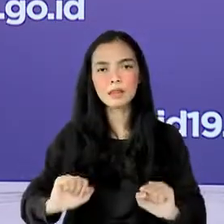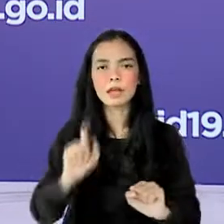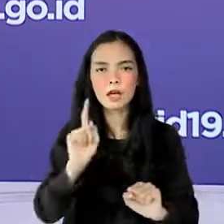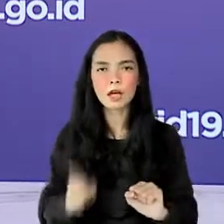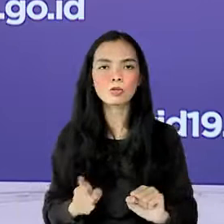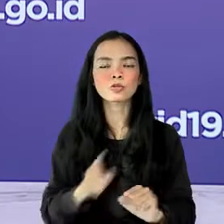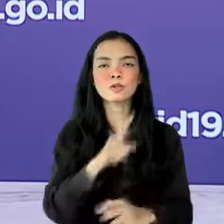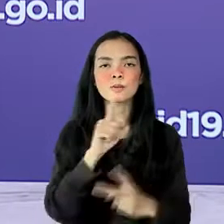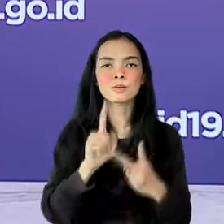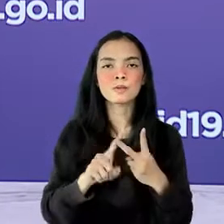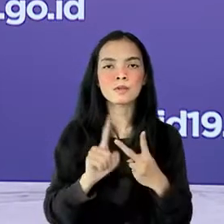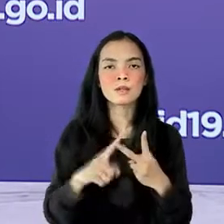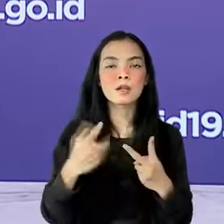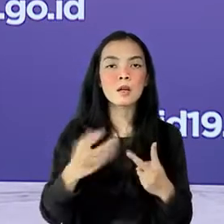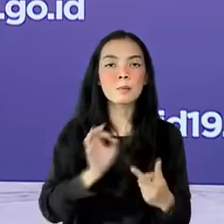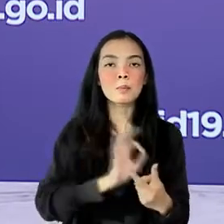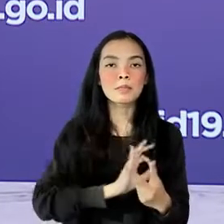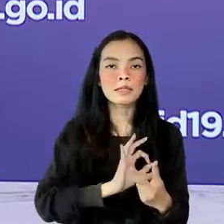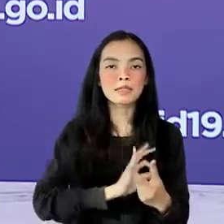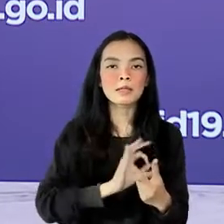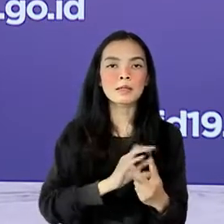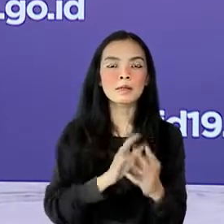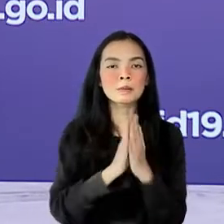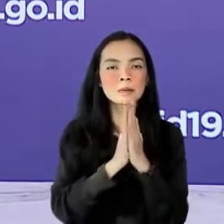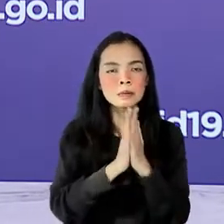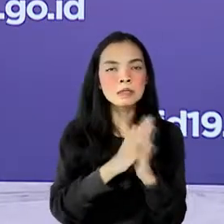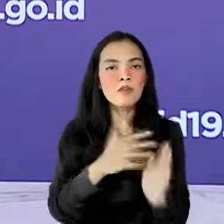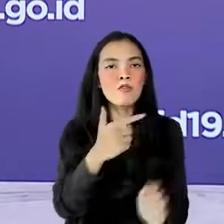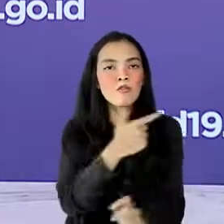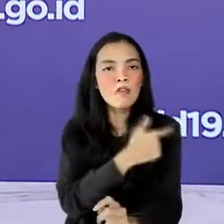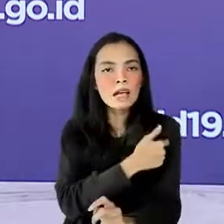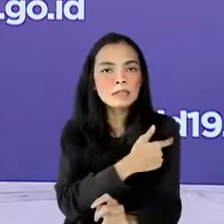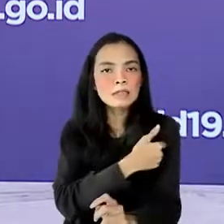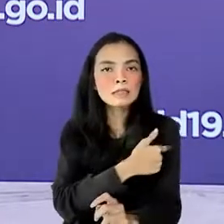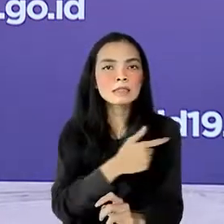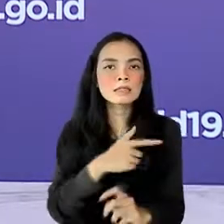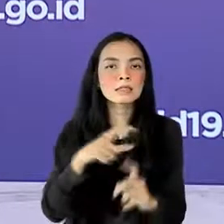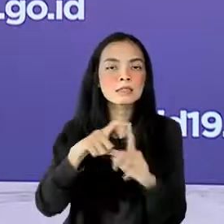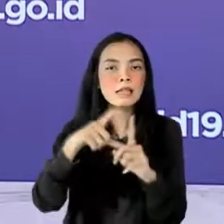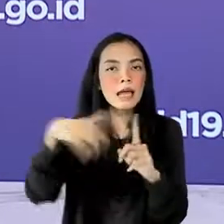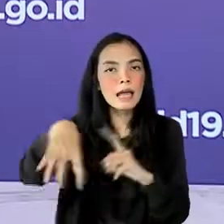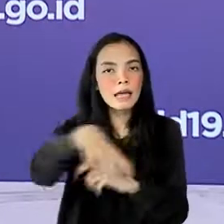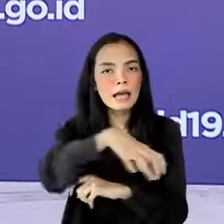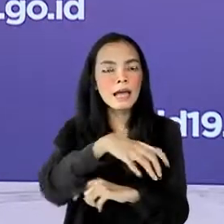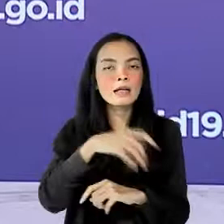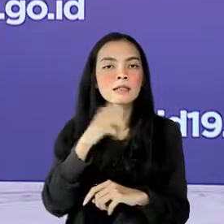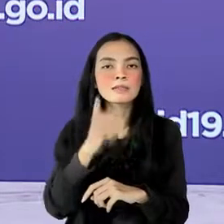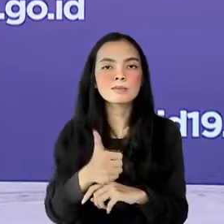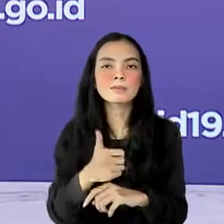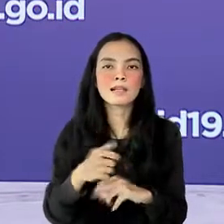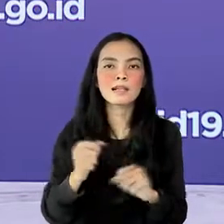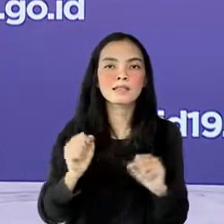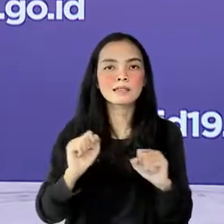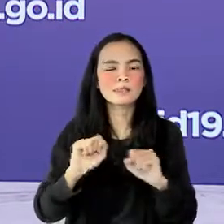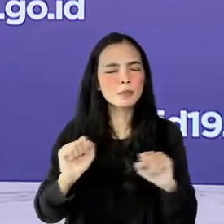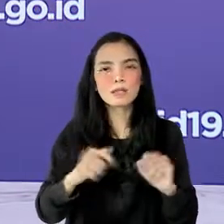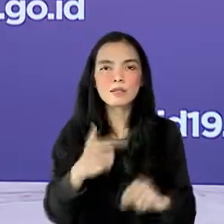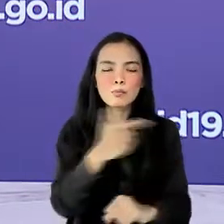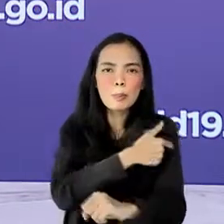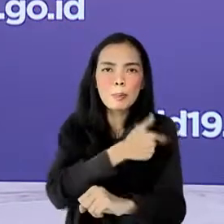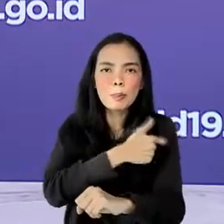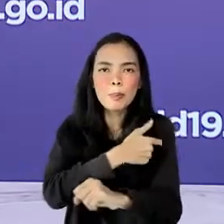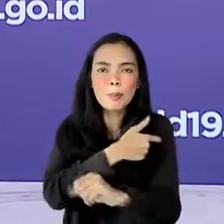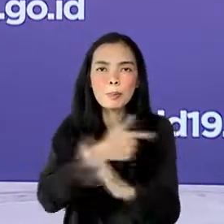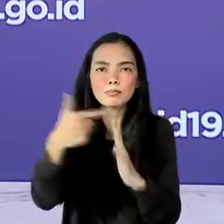telah meminta gara stok vaksin yang ada di daerah untuk dapat segera dihabiskan